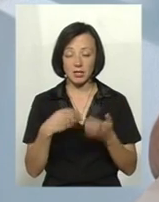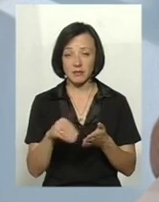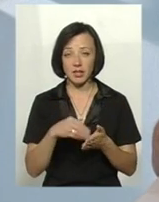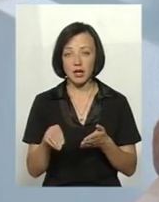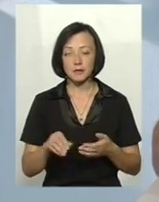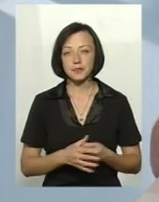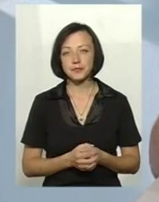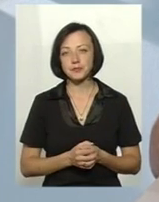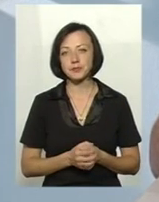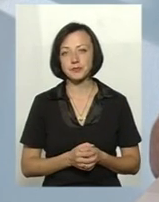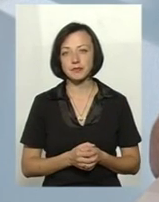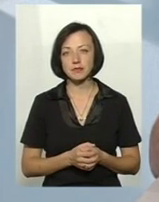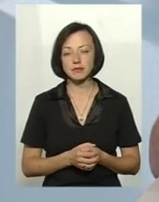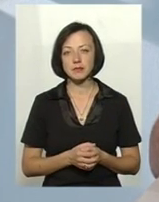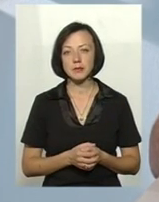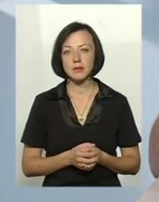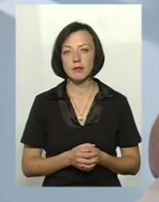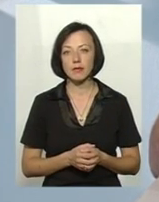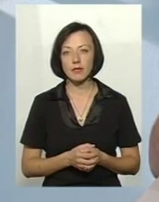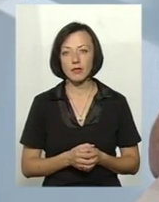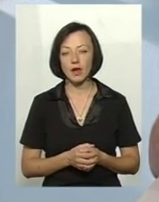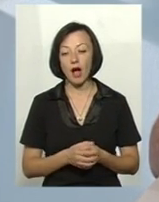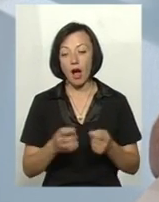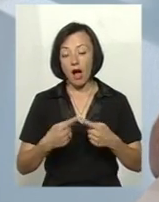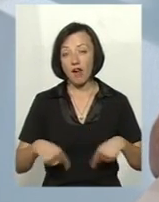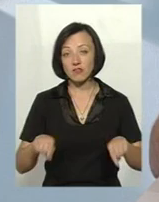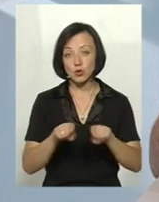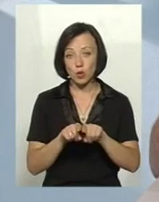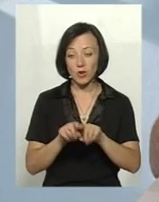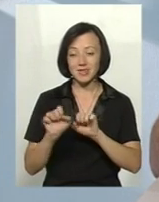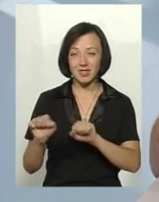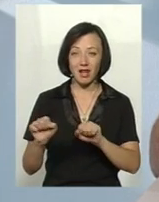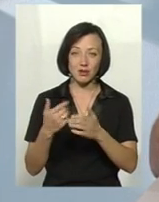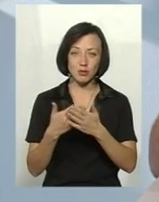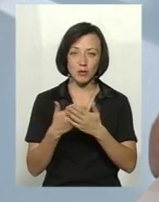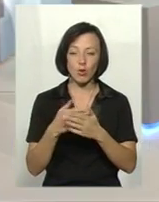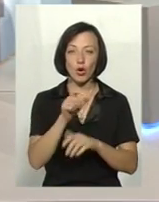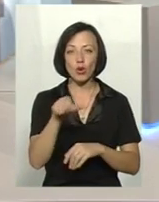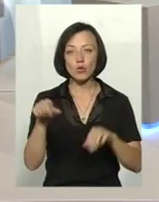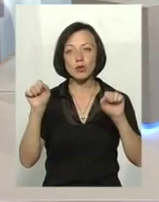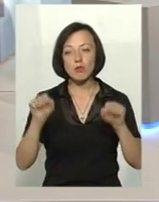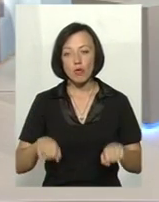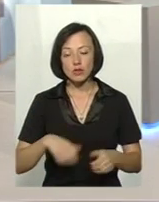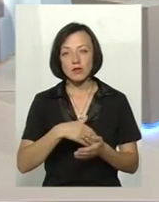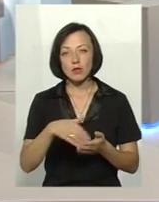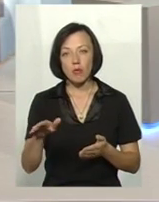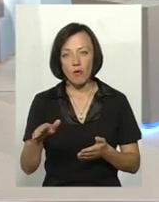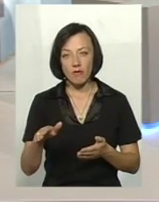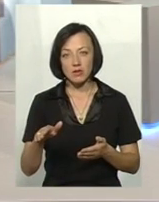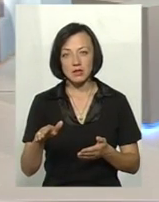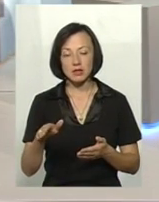вже в зоні захисту, звичайно, що люди можуть відмовлятися,